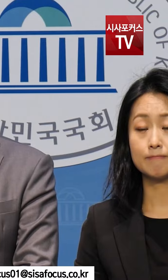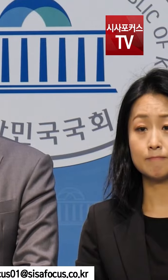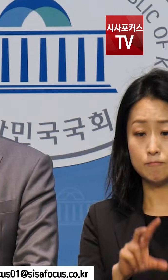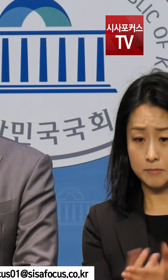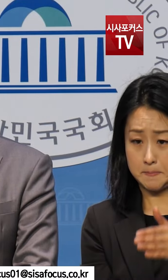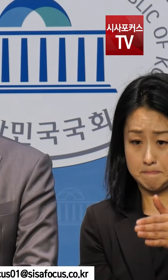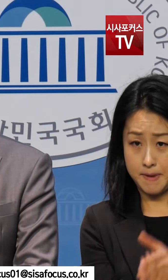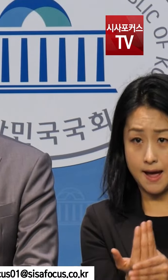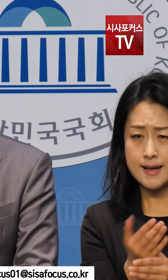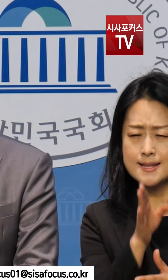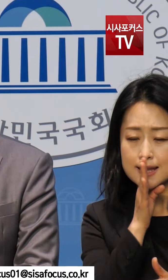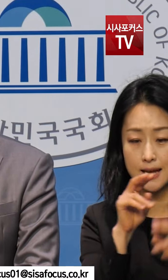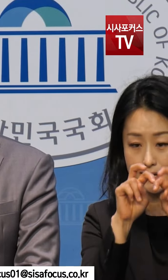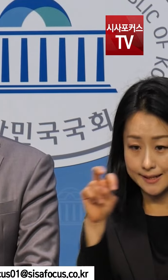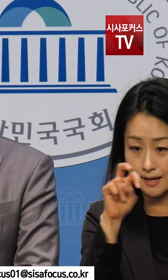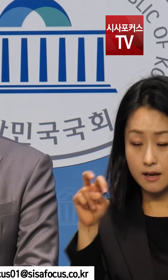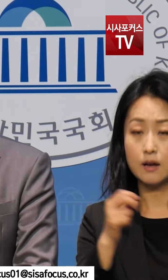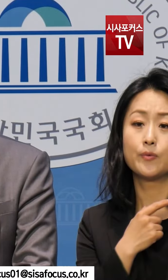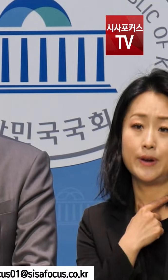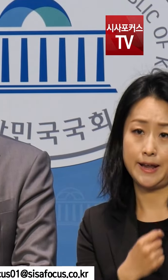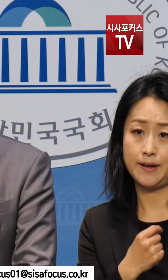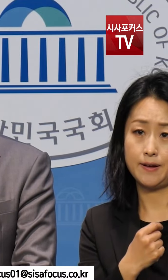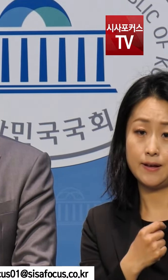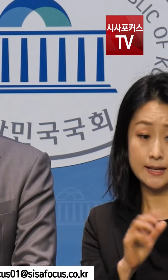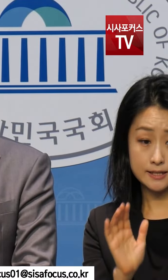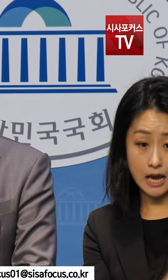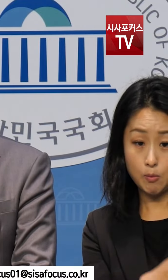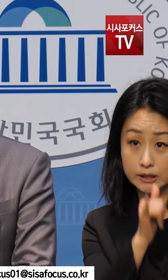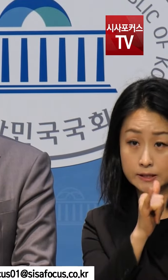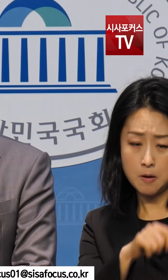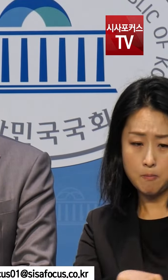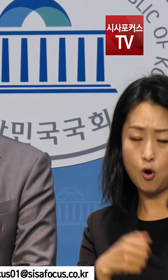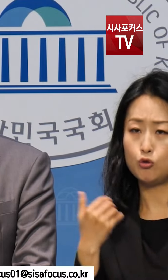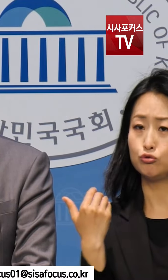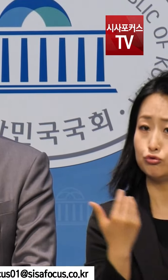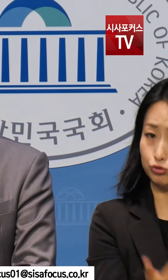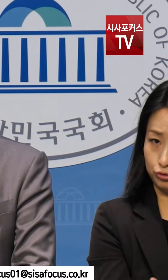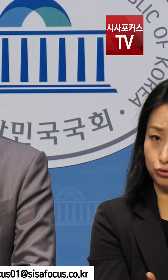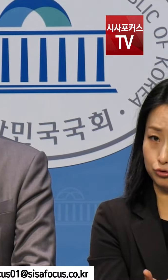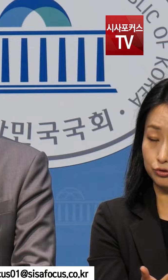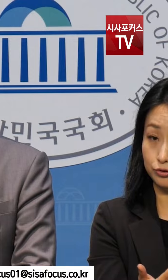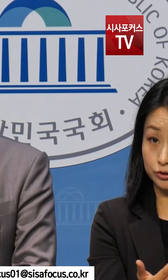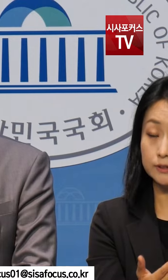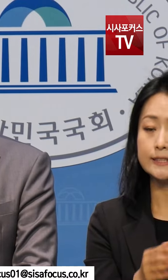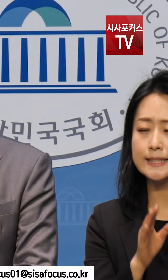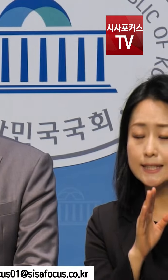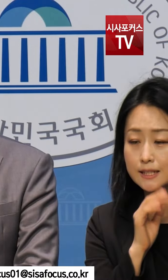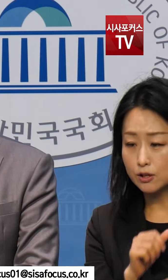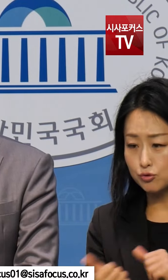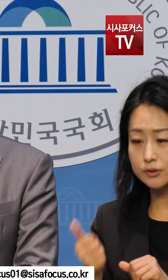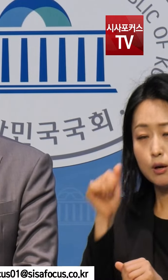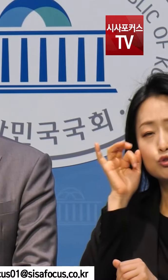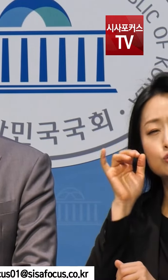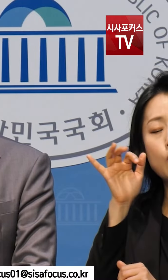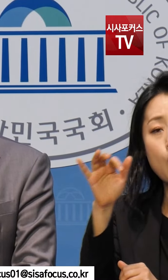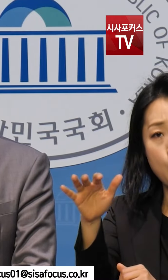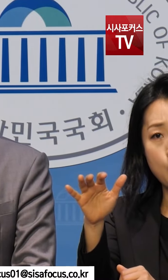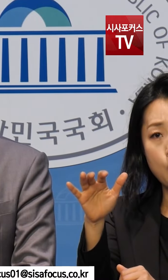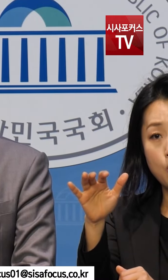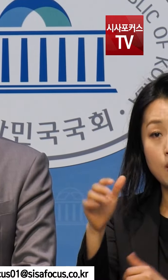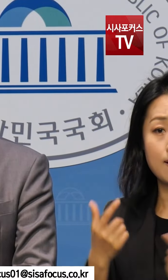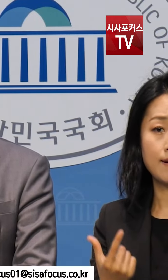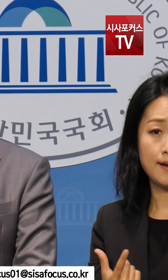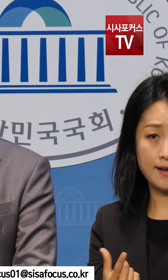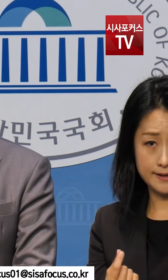진상을 명력백백하게 밝히고 최고 책임자를 처벌하는 것이 진정한 추모이며 반복되는 참사 대책